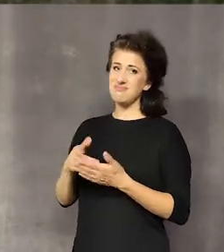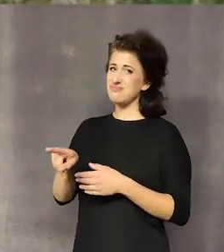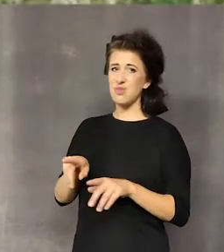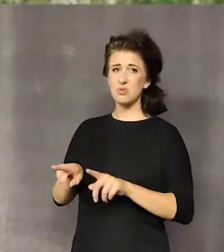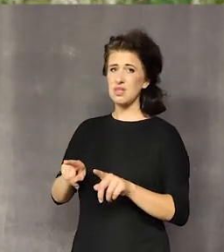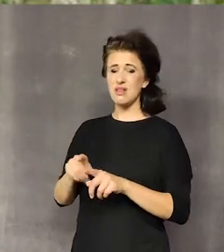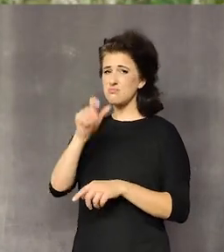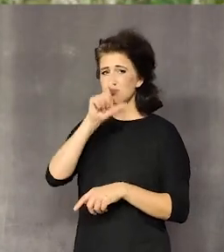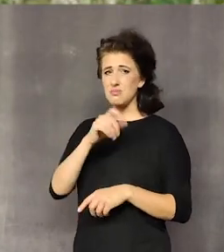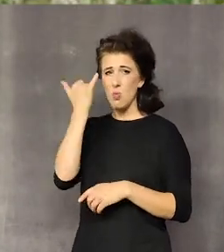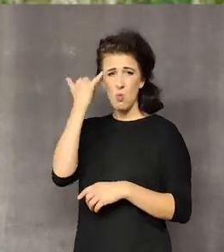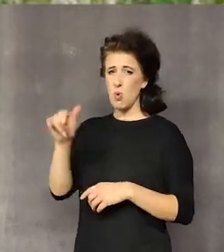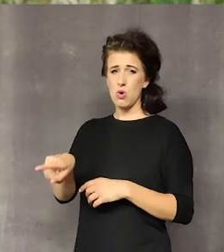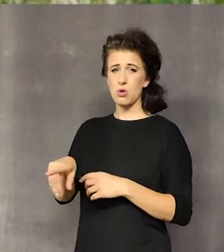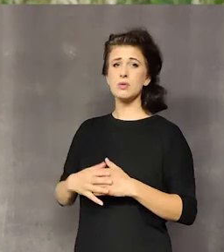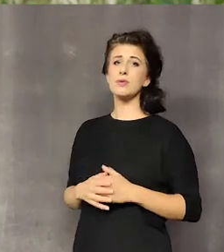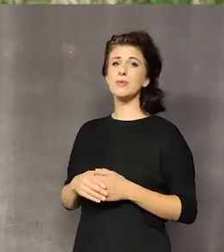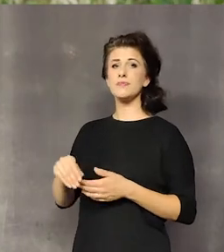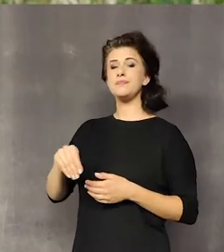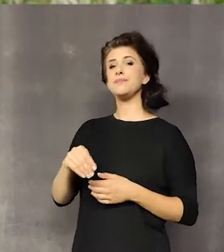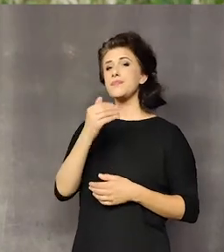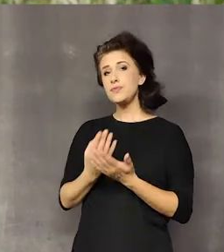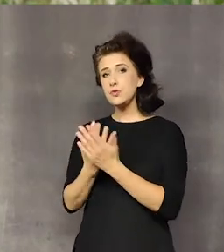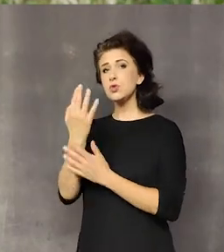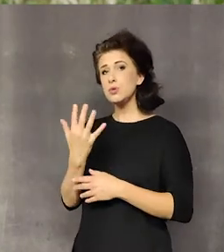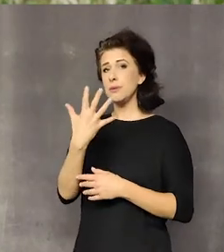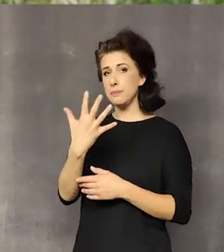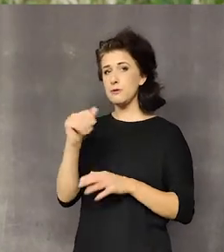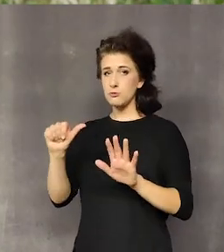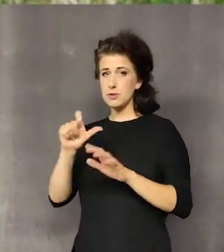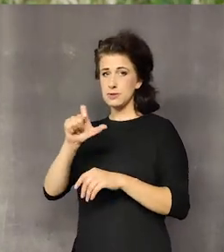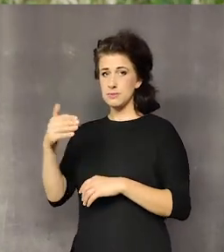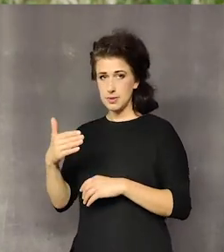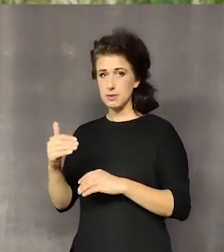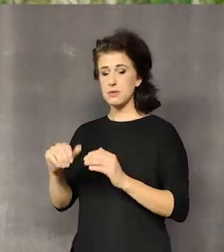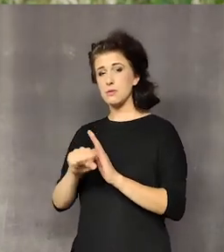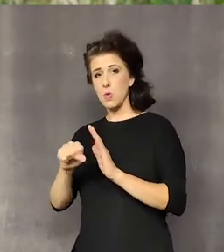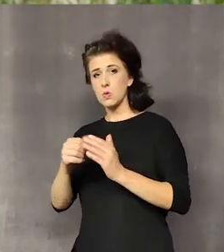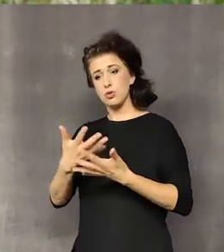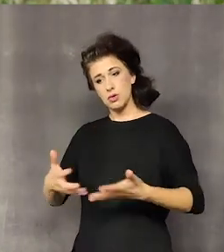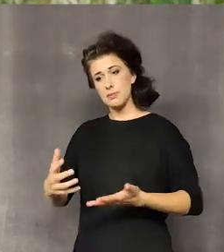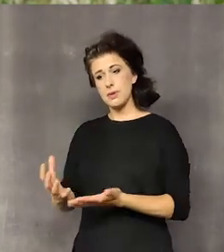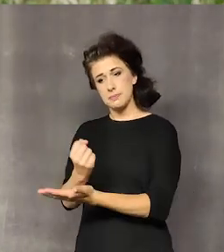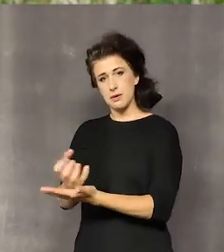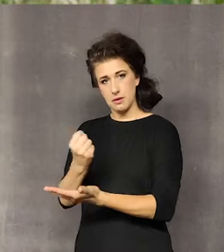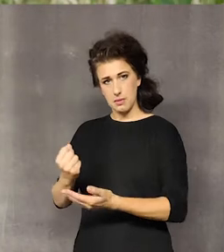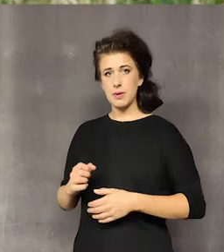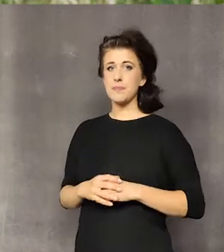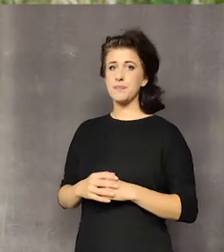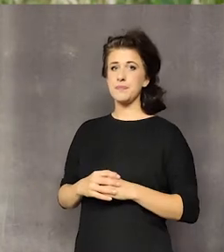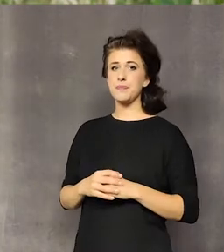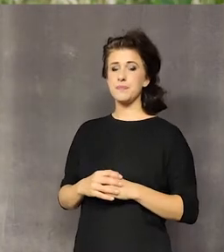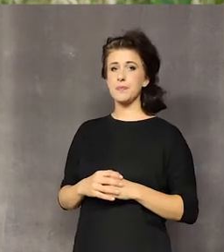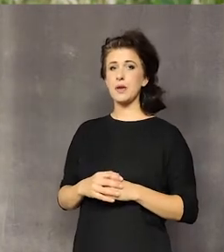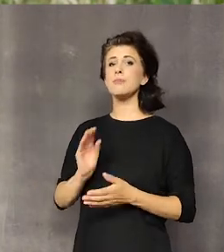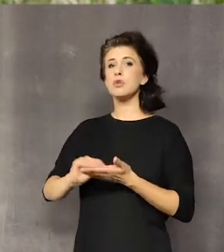Rośliny zielne zbieramy może być tak 5-6 cm od ziemi. A w